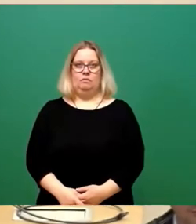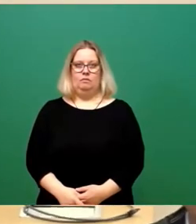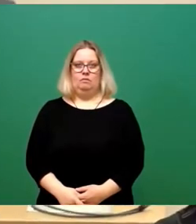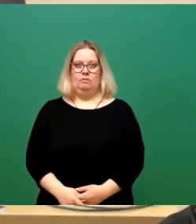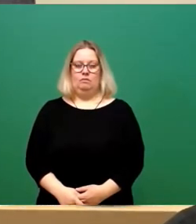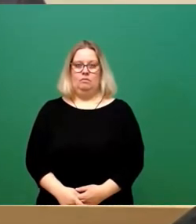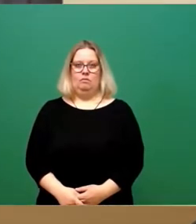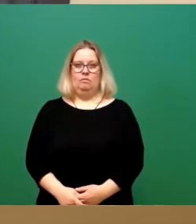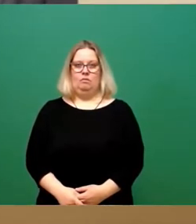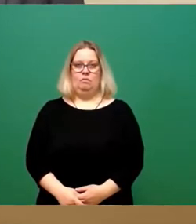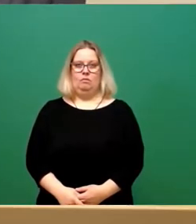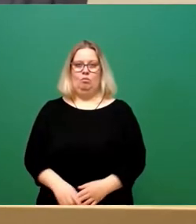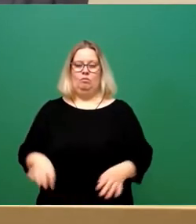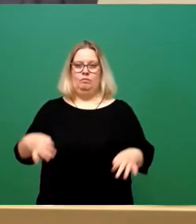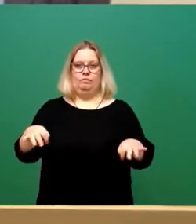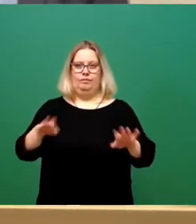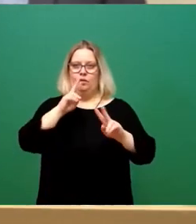ich bitte ich